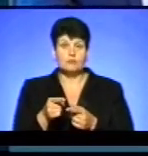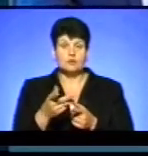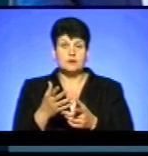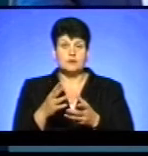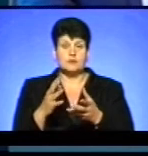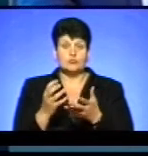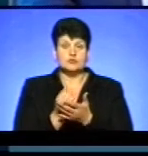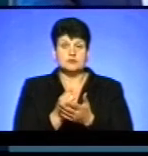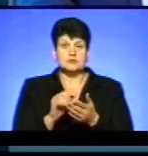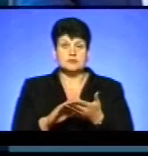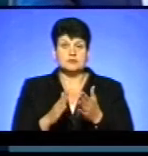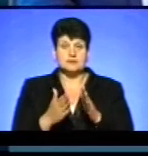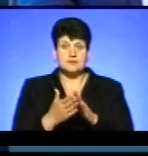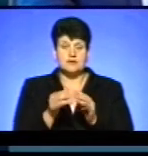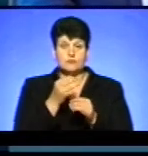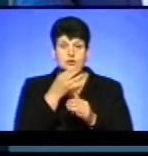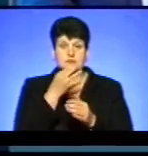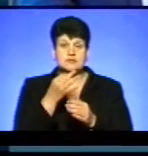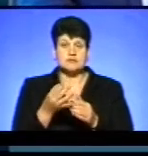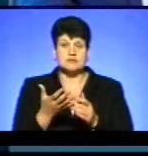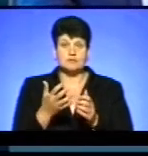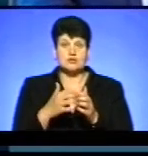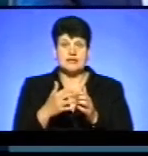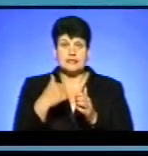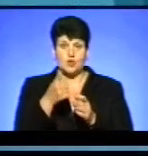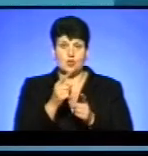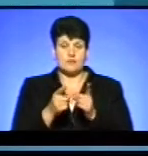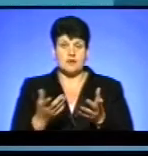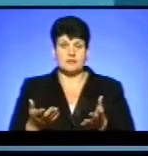місцях однакова. Не можна знайти правила гри посереднього року.